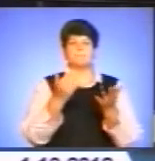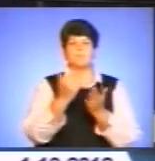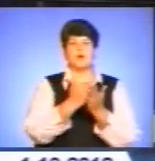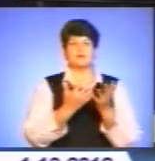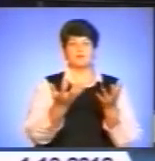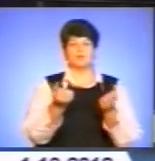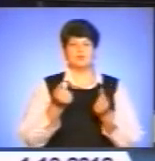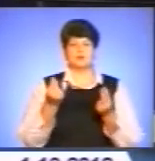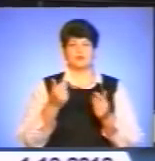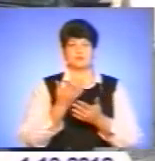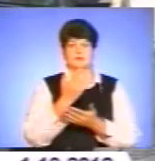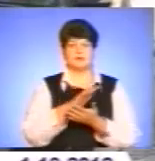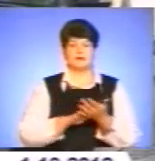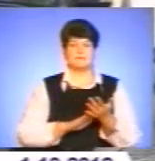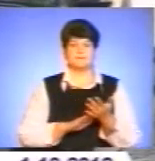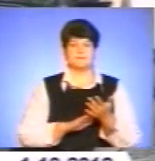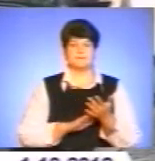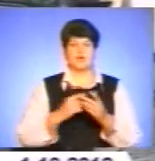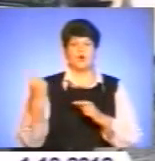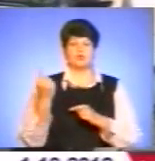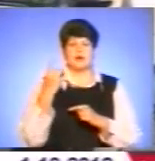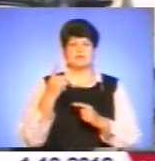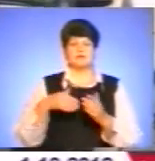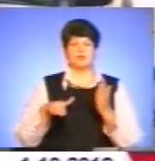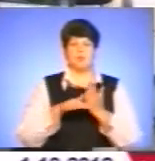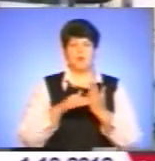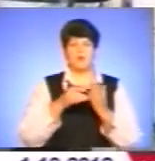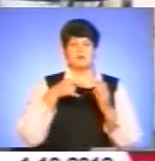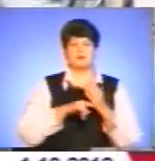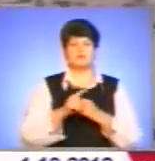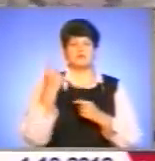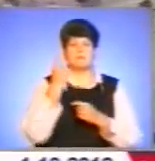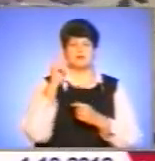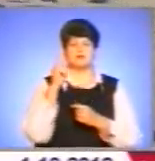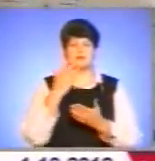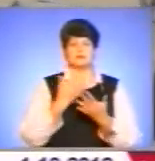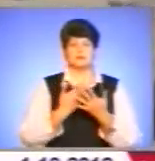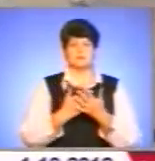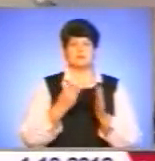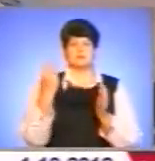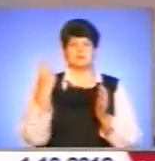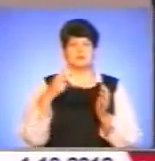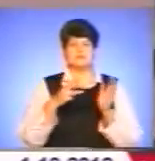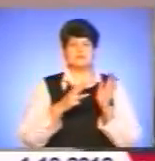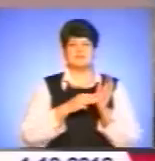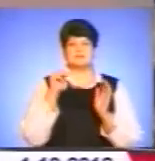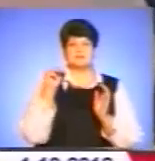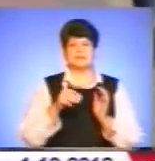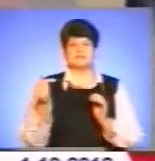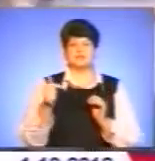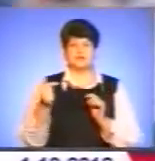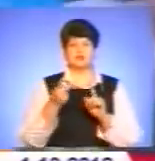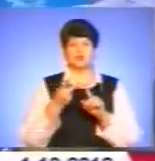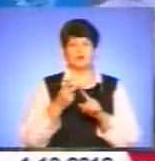коштів – дивіться далі. Одноразова допомога при народженні першої дитини становить майже 28 тисяч гривень, другої